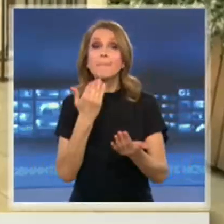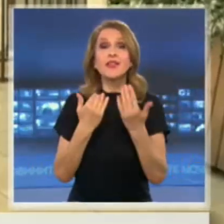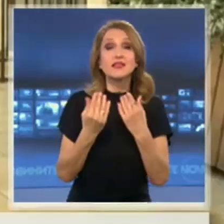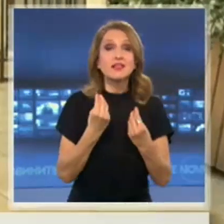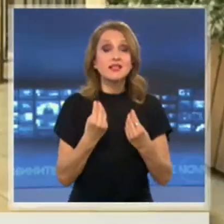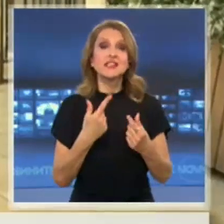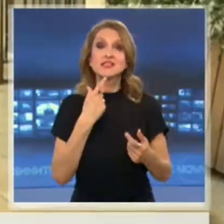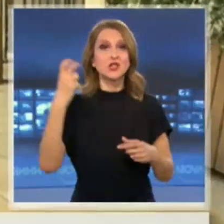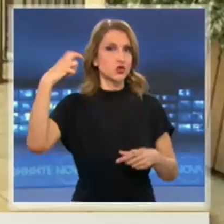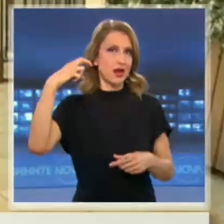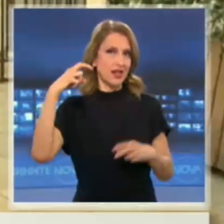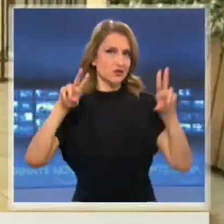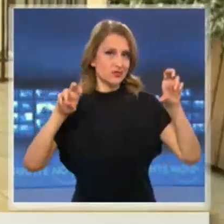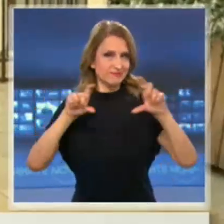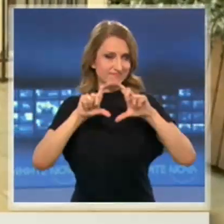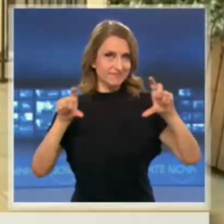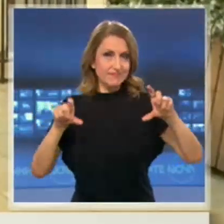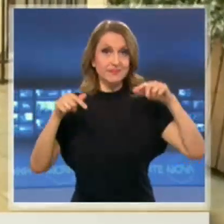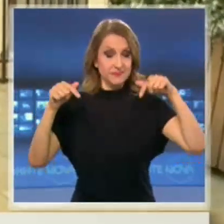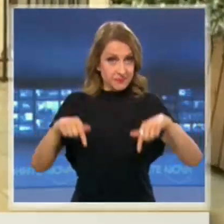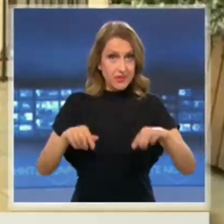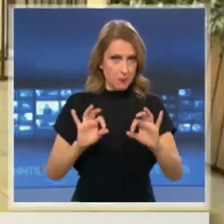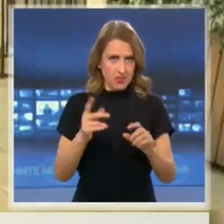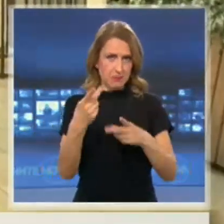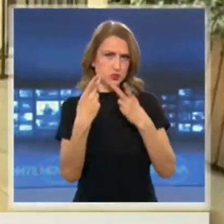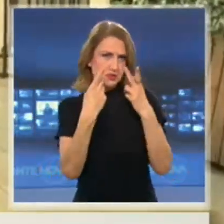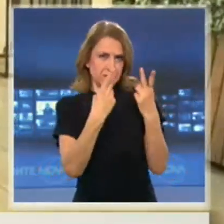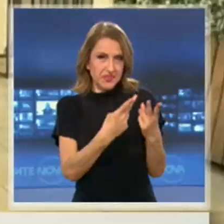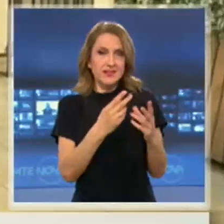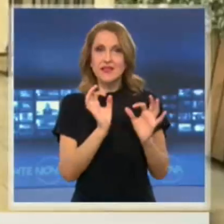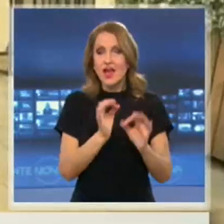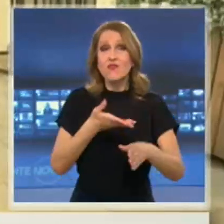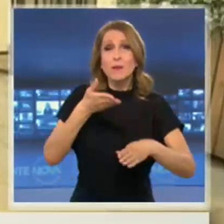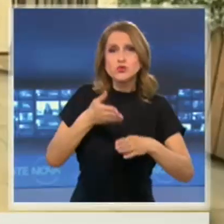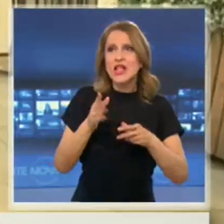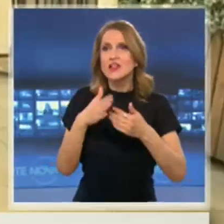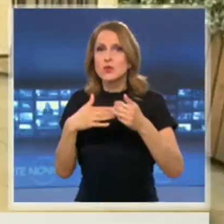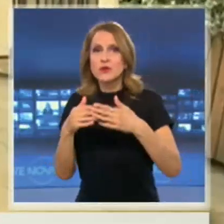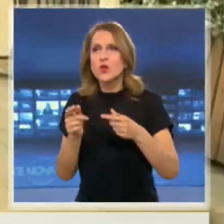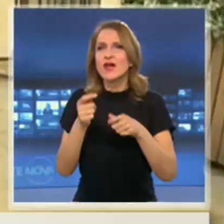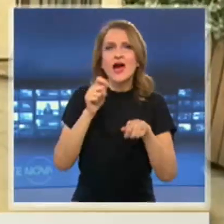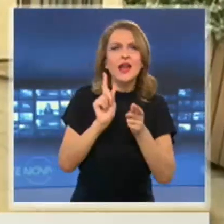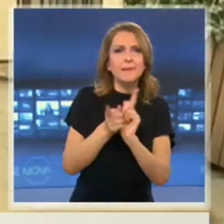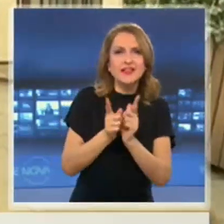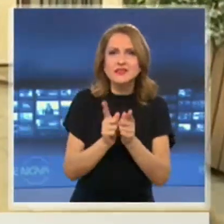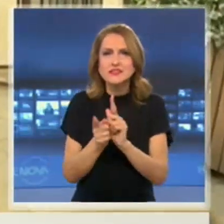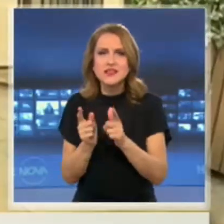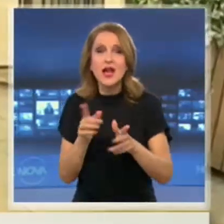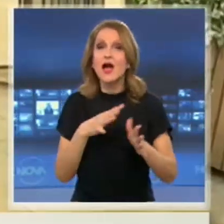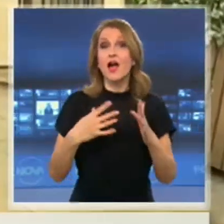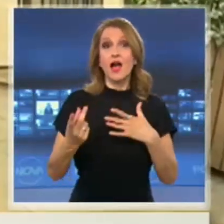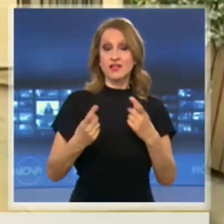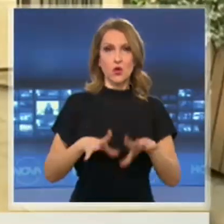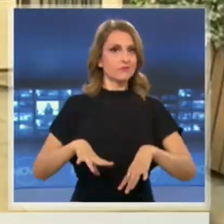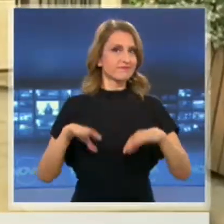тук в двора на Театър София. И в момента може да видите, тече и последната репетиция. А актьорите са готови